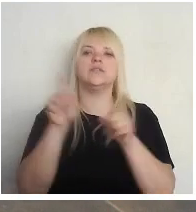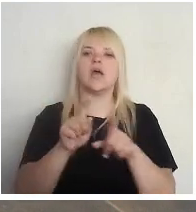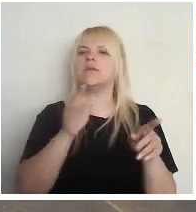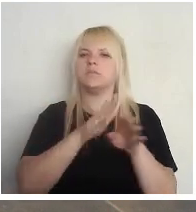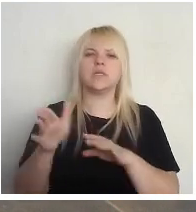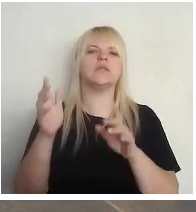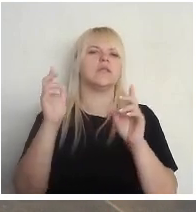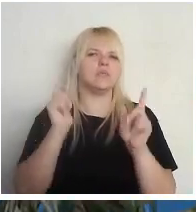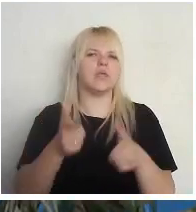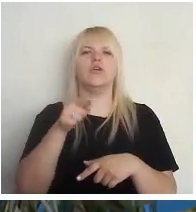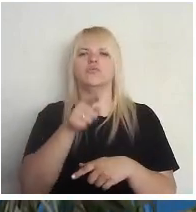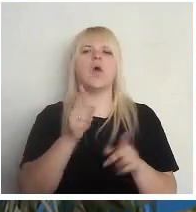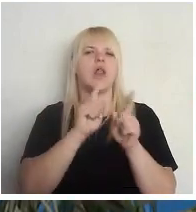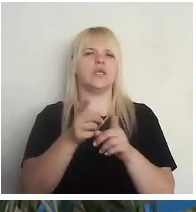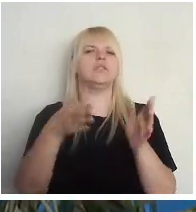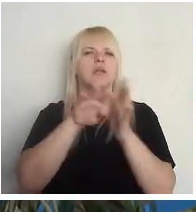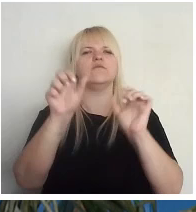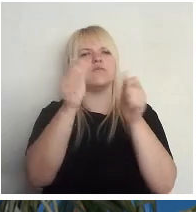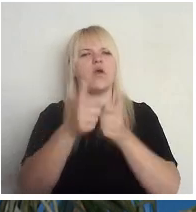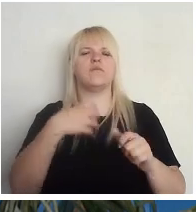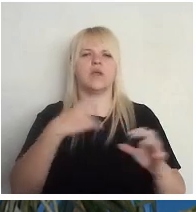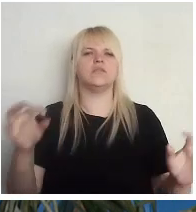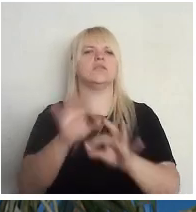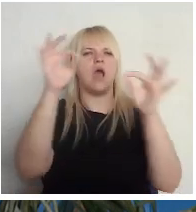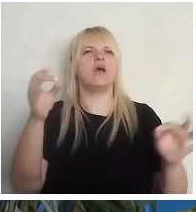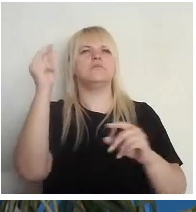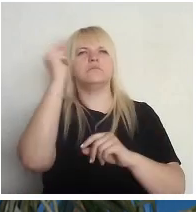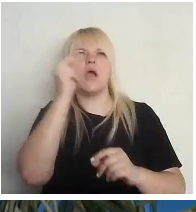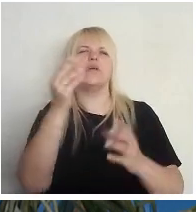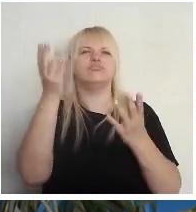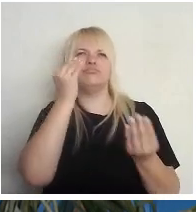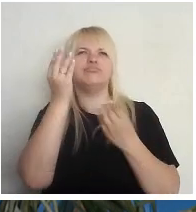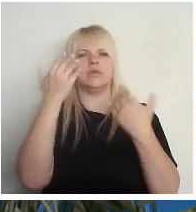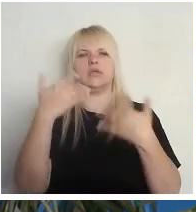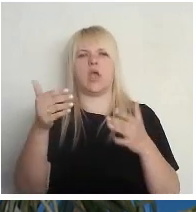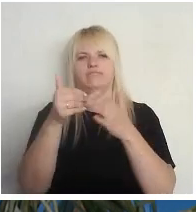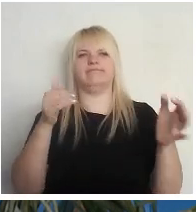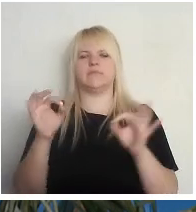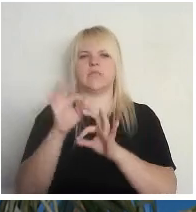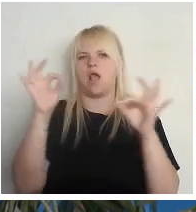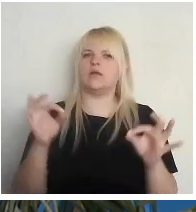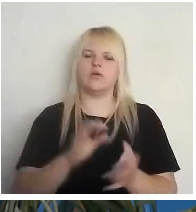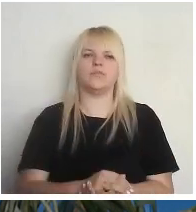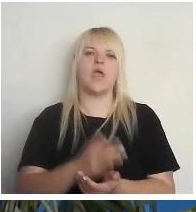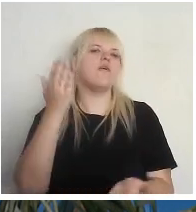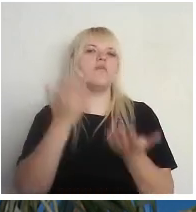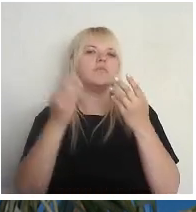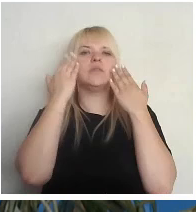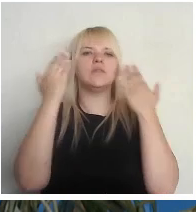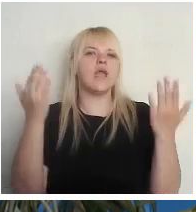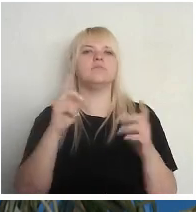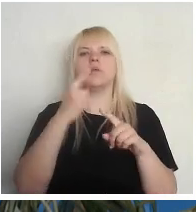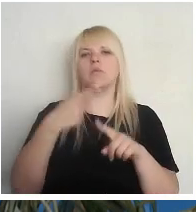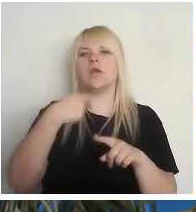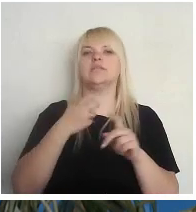līdzgalības formu ir jāsākt praktizēt pēc iespējas ātrāk, tieši tā. Varbūt, ka es nezinu, pirmajā reizē es pat arī neaiziešu,